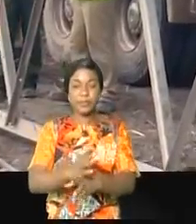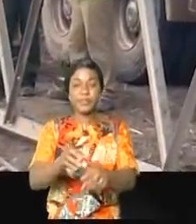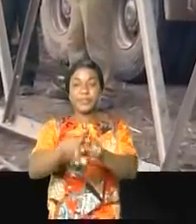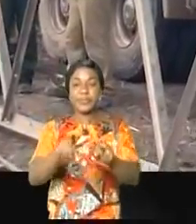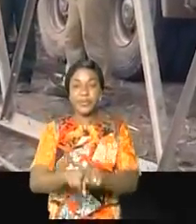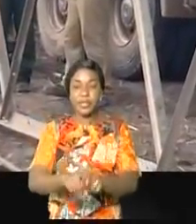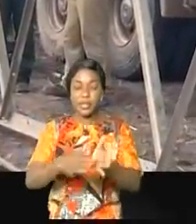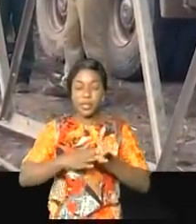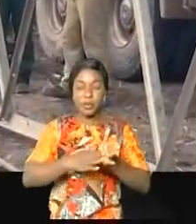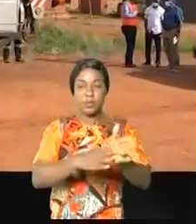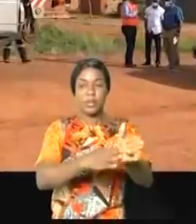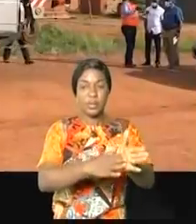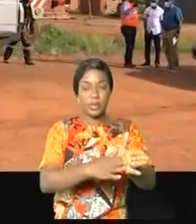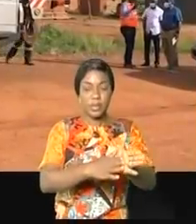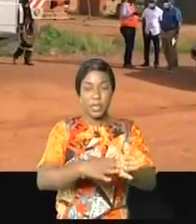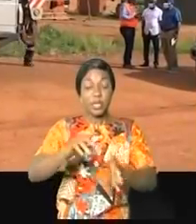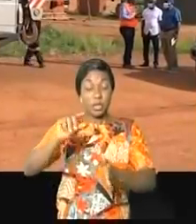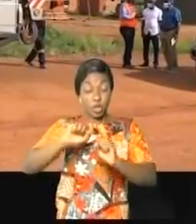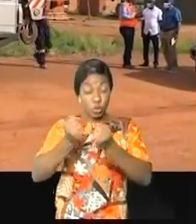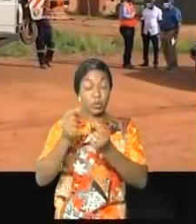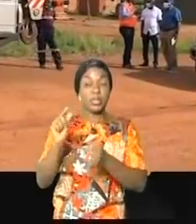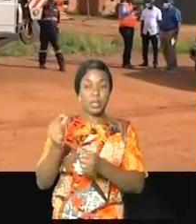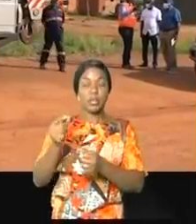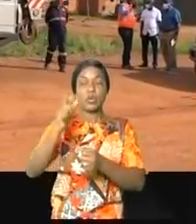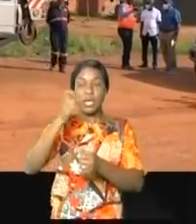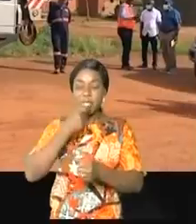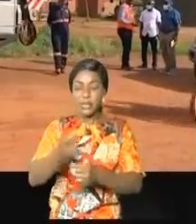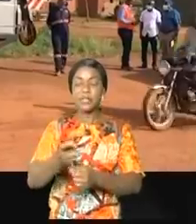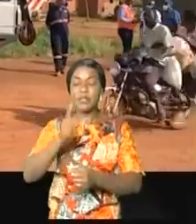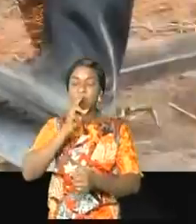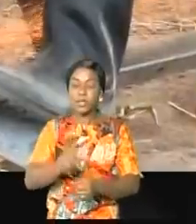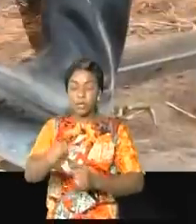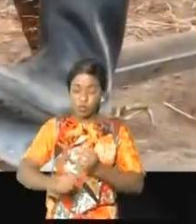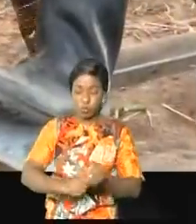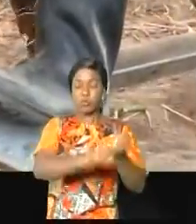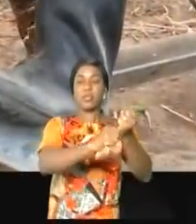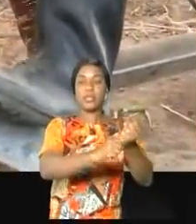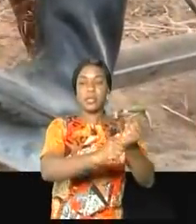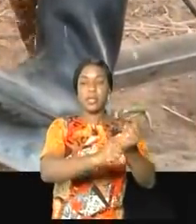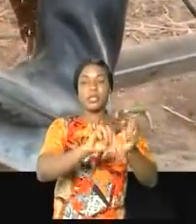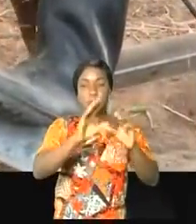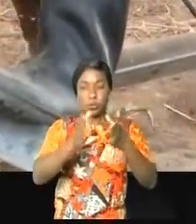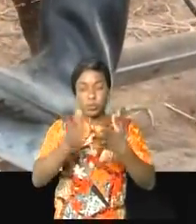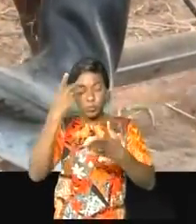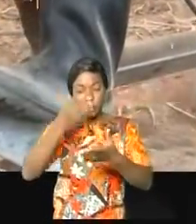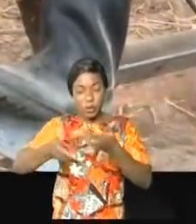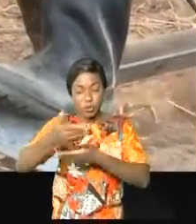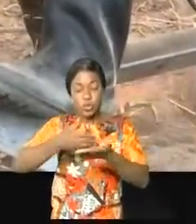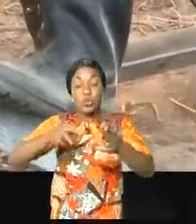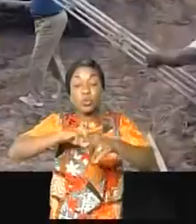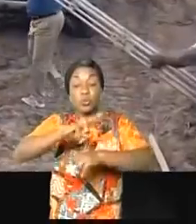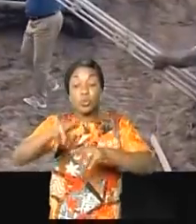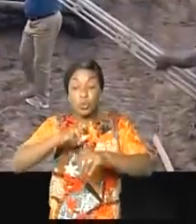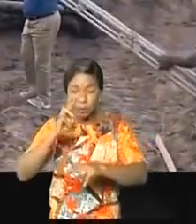compris l'accompagnement du géant minier Tenke Fungurume Mining, pour assurer la remise en service de ces ouvrages du génie